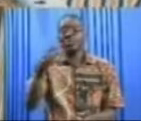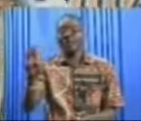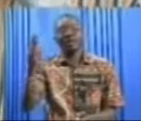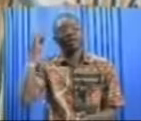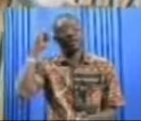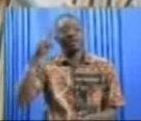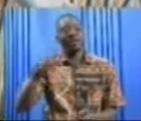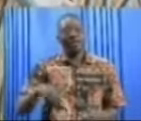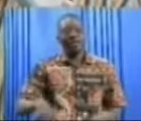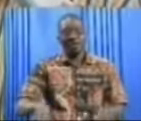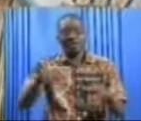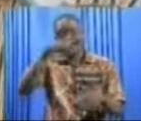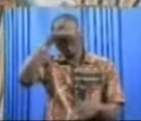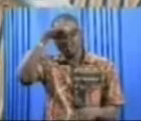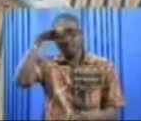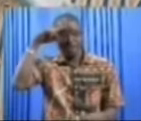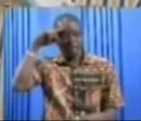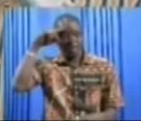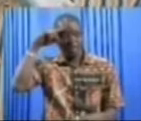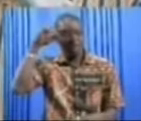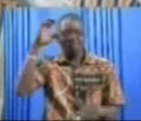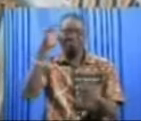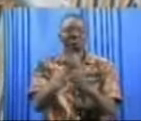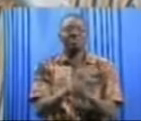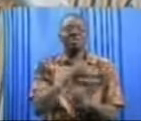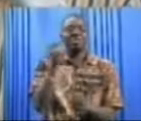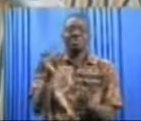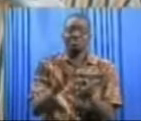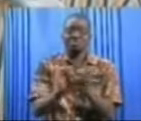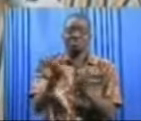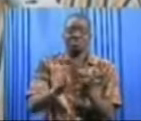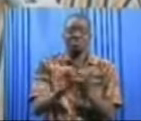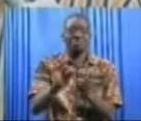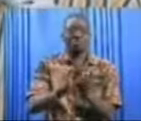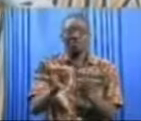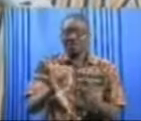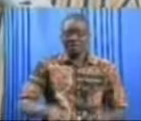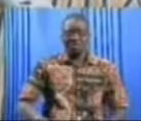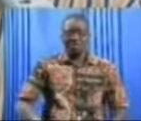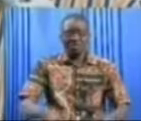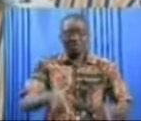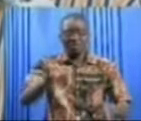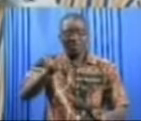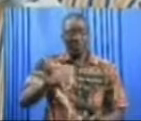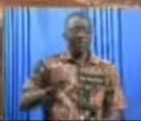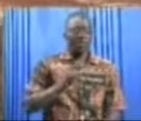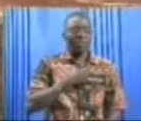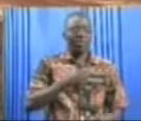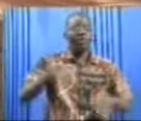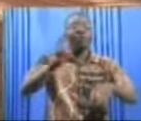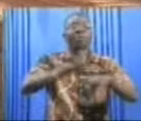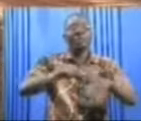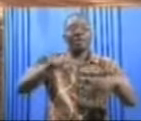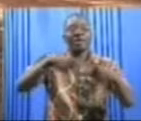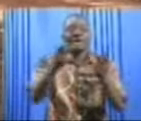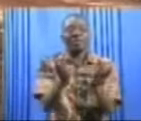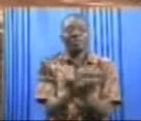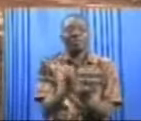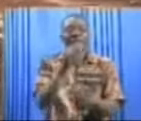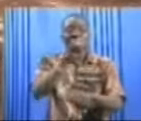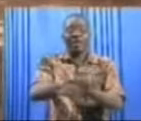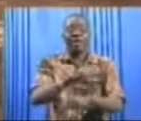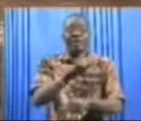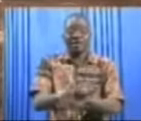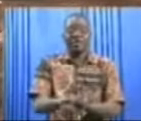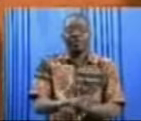ces 12 kilomètres ne tiennent pas compte des couches de chaussée que nous avons déjà mises en place. Les travaux d'aménagement et de